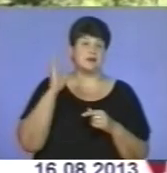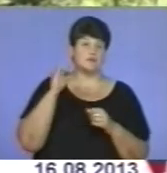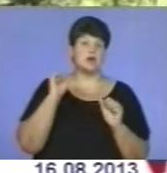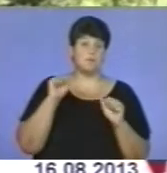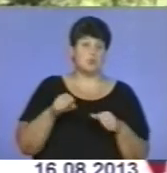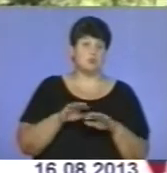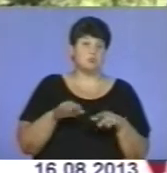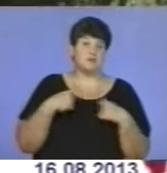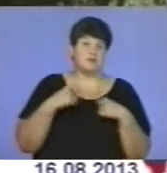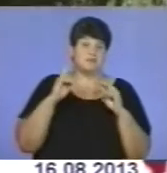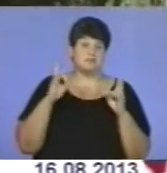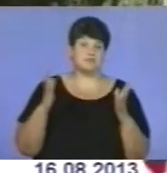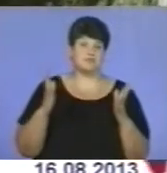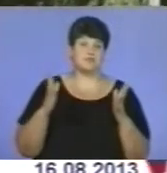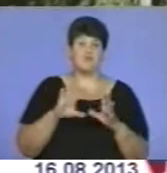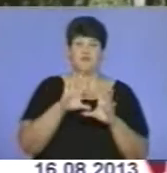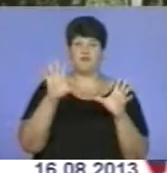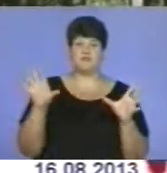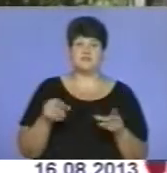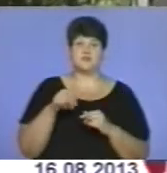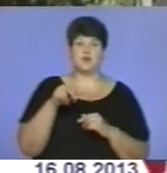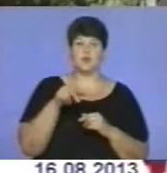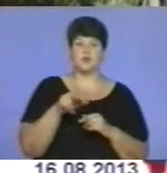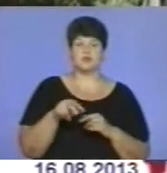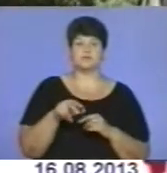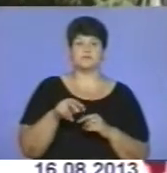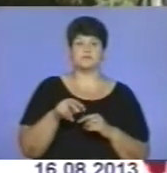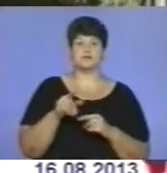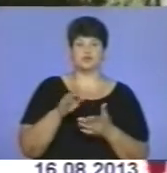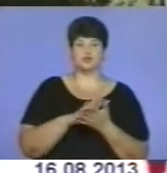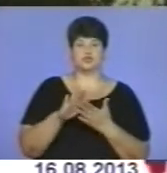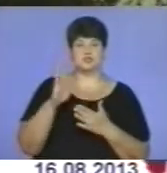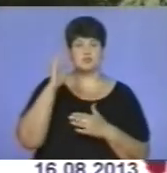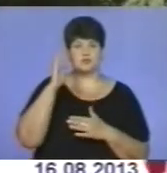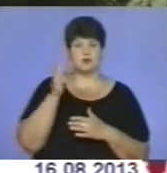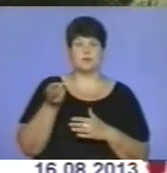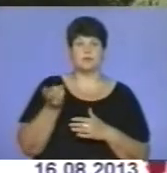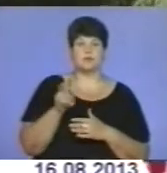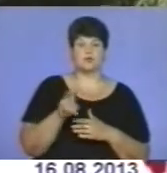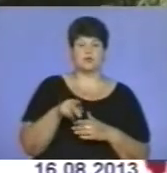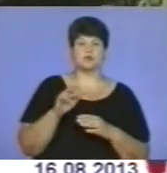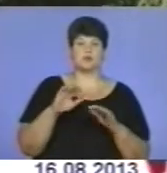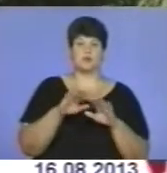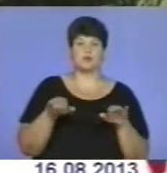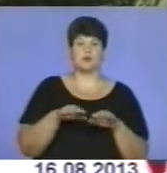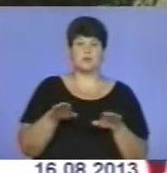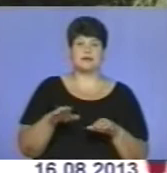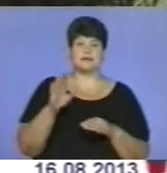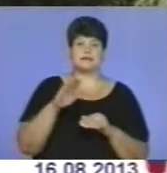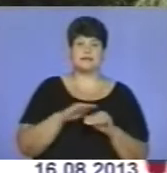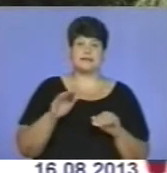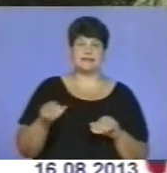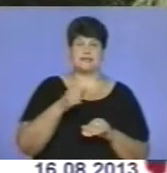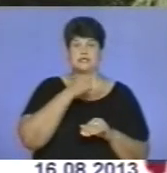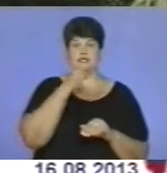купання, я не знаю. Всі ходять, я знаю, що сюди, що тут чиста вода, сюди ходять купатися, і діти, і дорослі. І